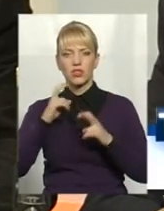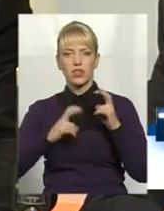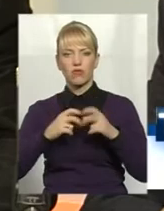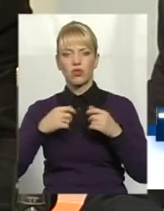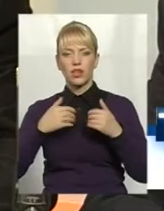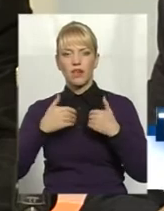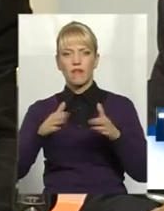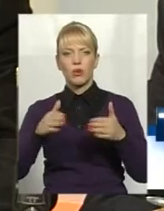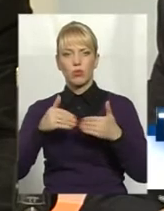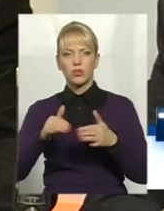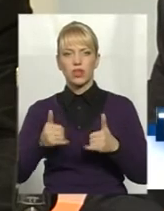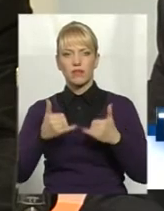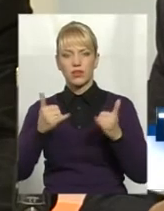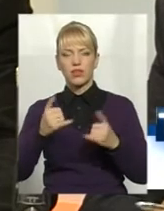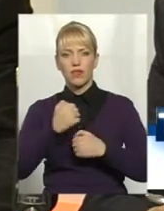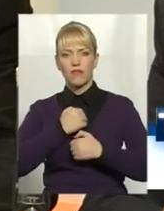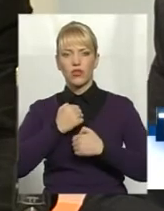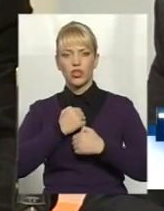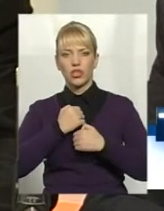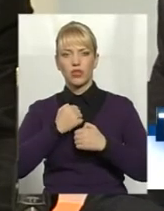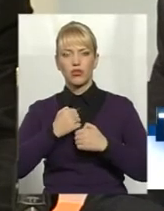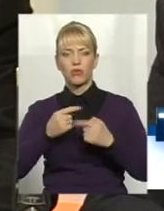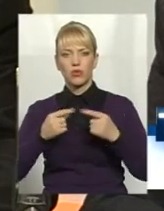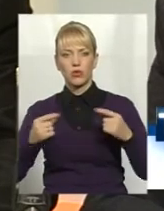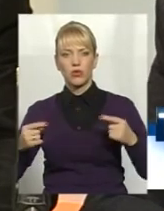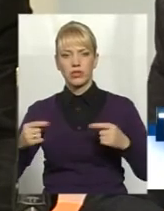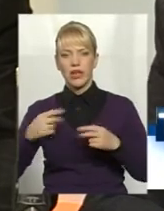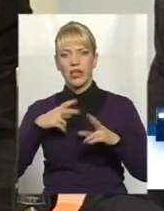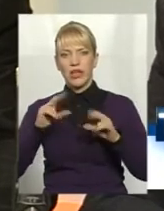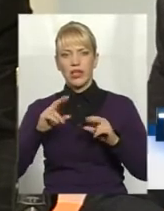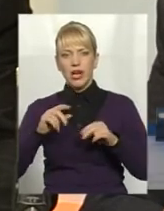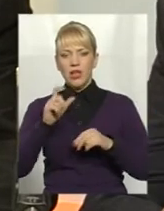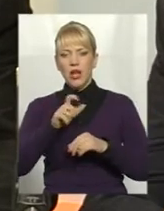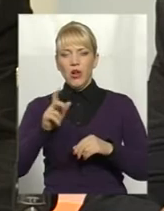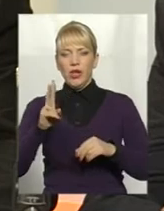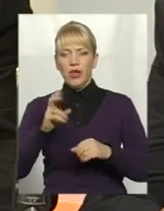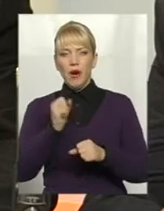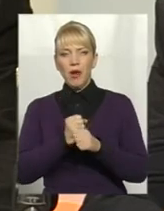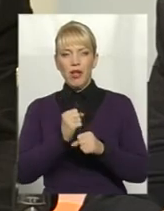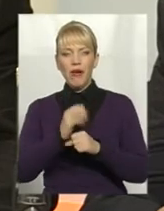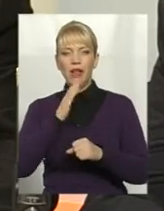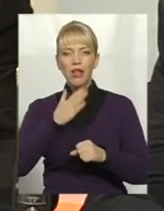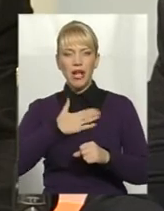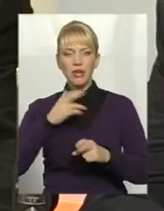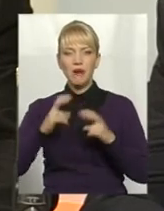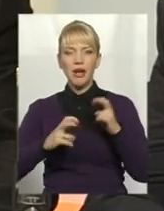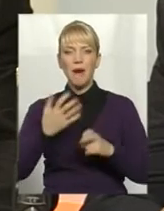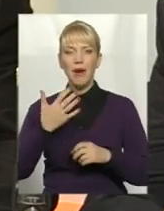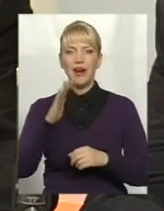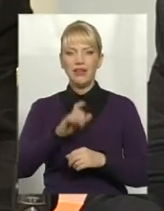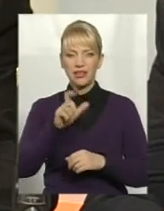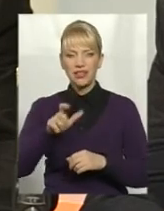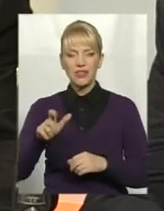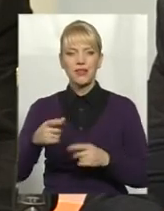частина наш завод і люди, якому на ньому працювали, а я працював, було 5 тисяч робочих місць, нікому не